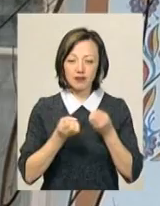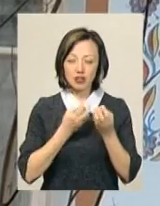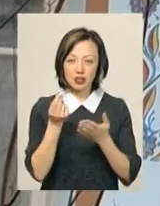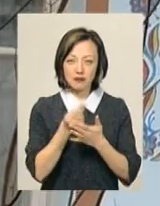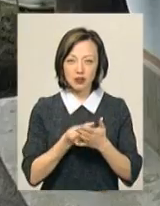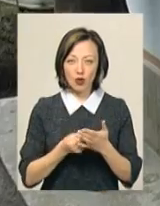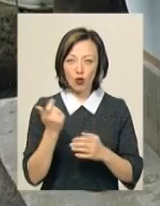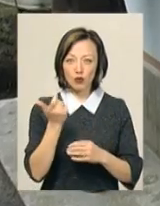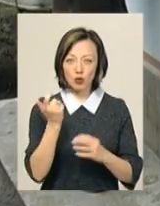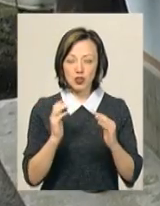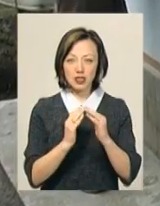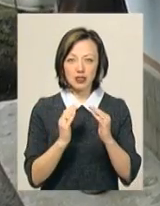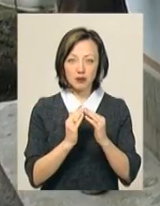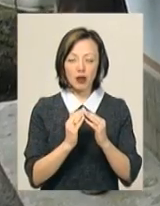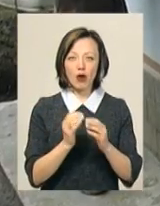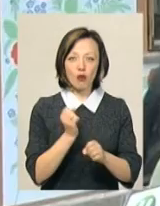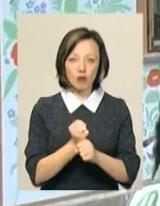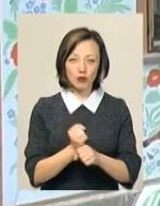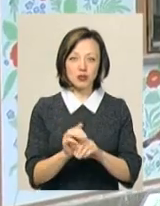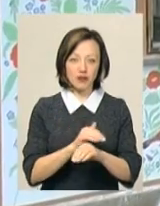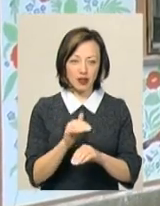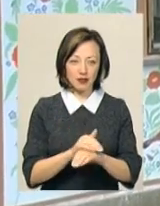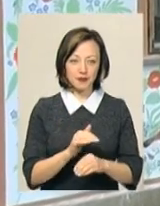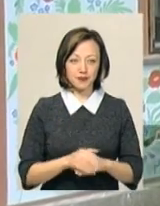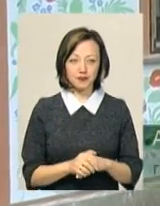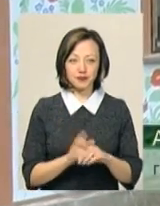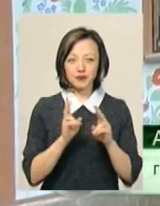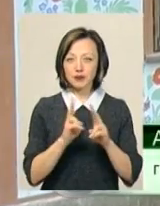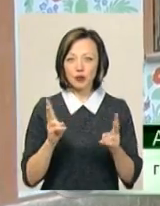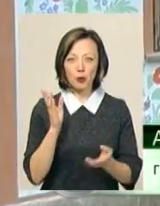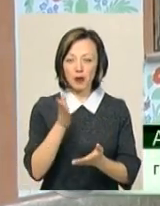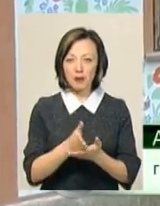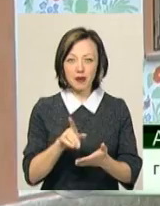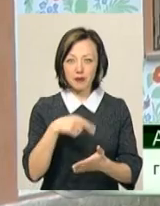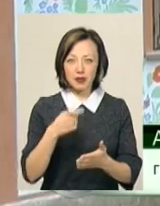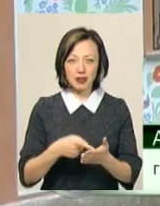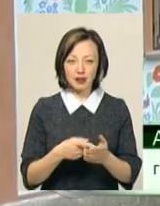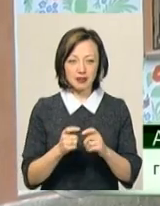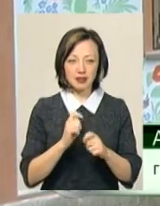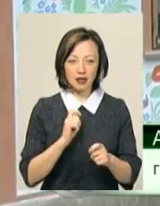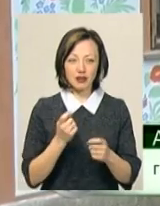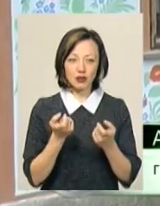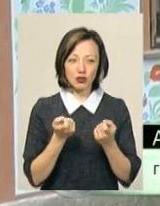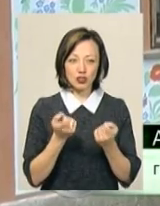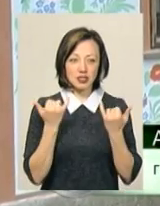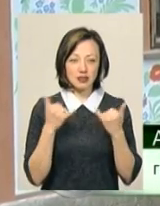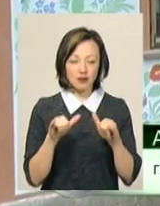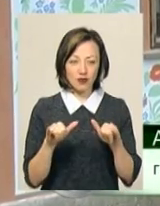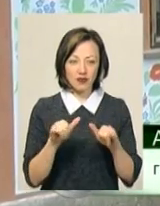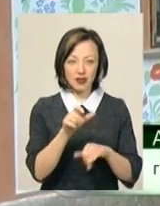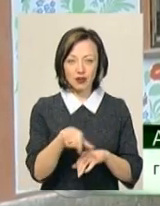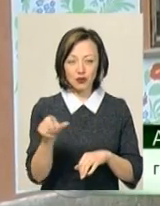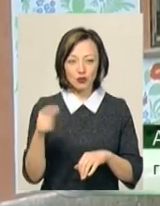візерунки. Господар садиби Анатолій Швець роботу схвалив. Ніхто прямих питань не задає, але я думаю, що люди також трохи здивовані,